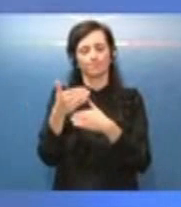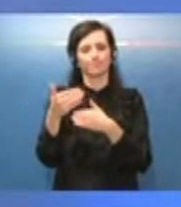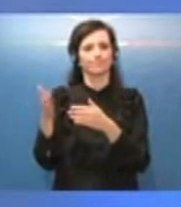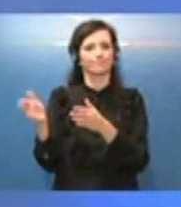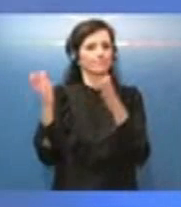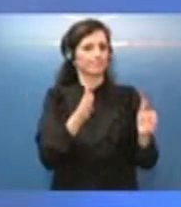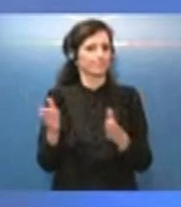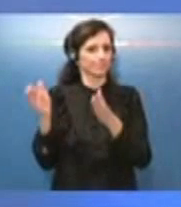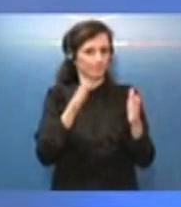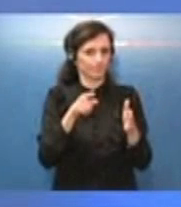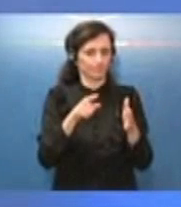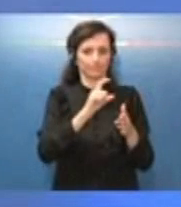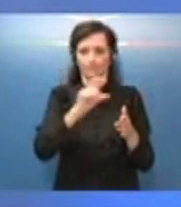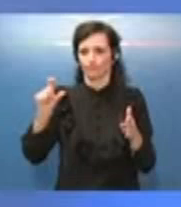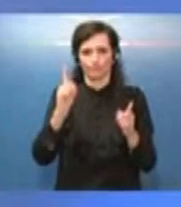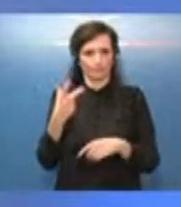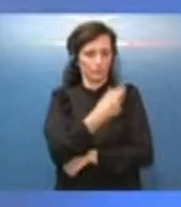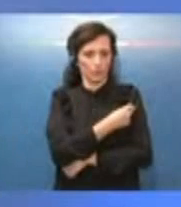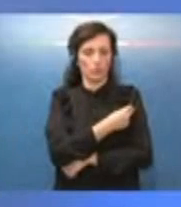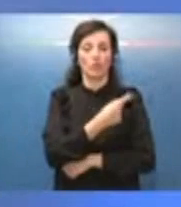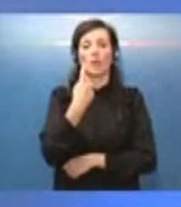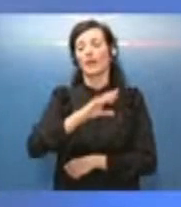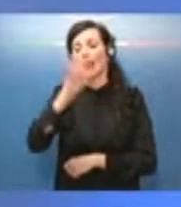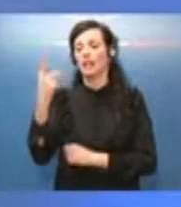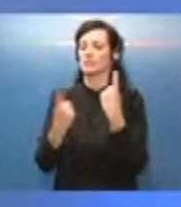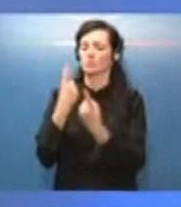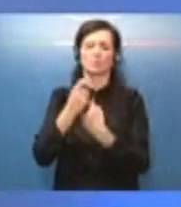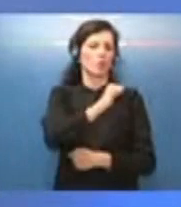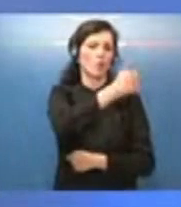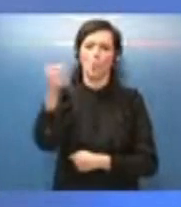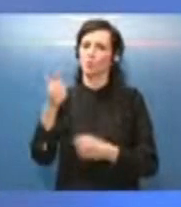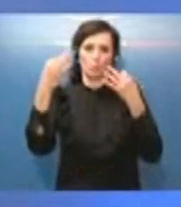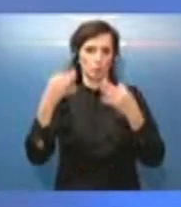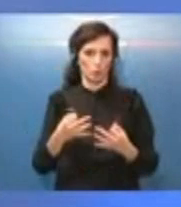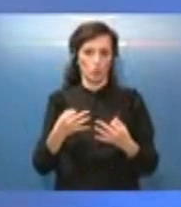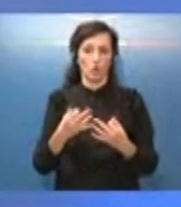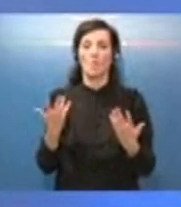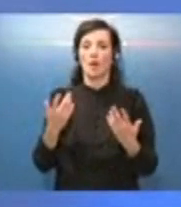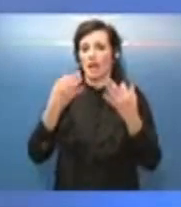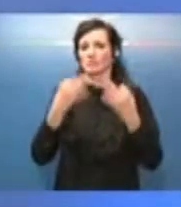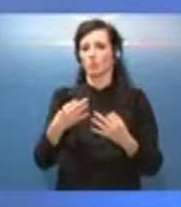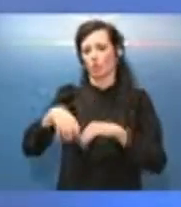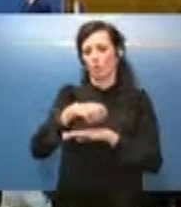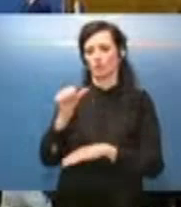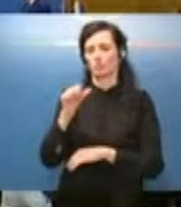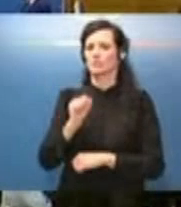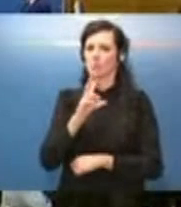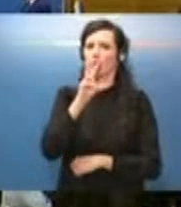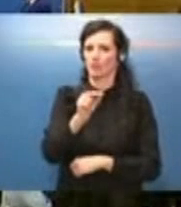sparso è augurabile che questa situazione cambi però appunto il Ministro Speranza è in grado di dirvi di più su questo.